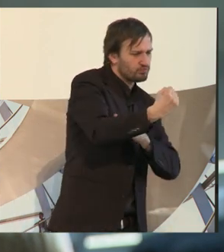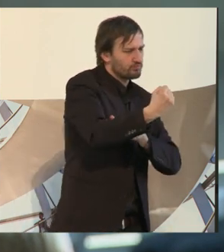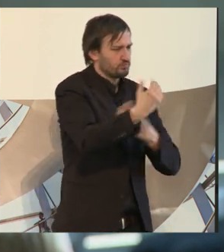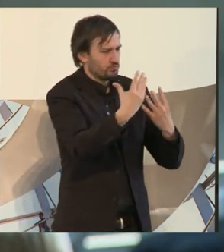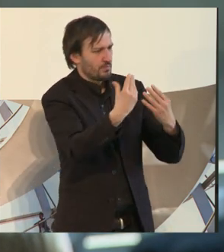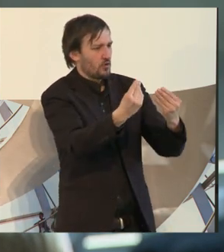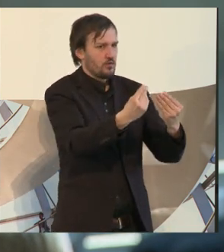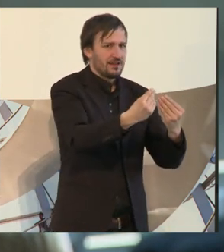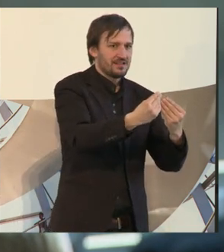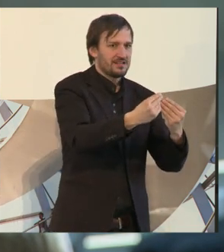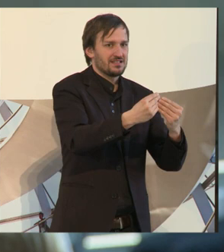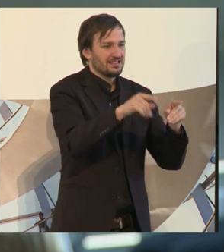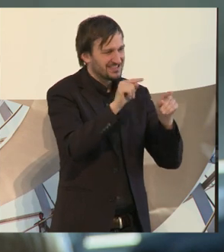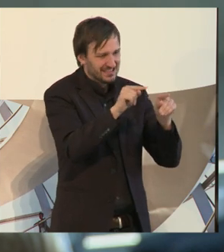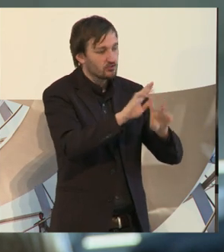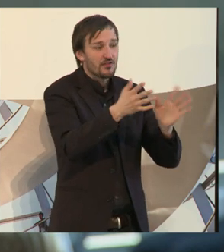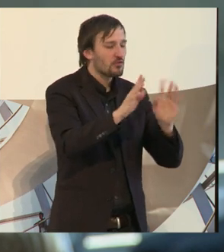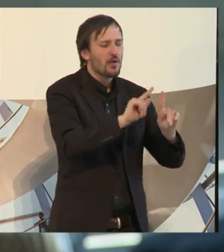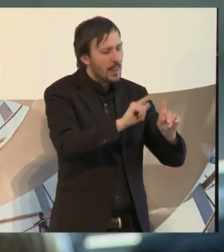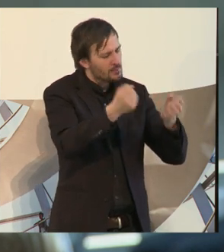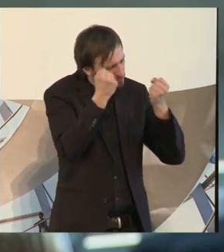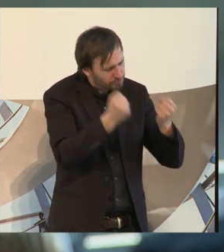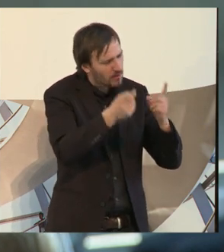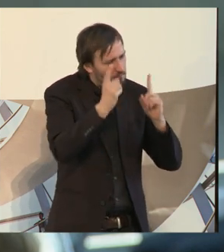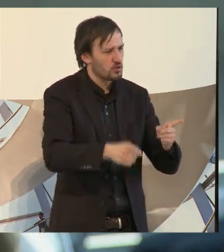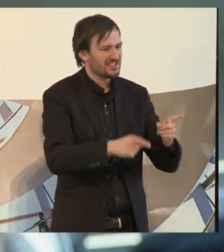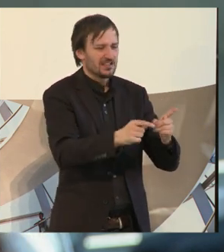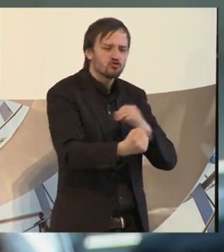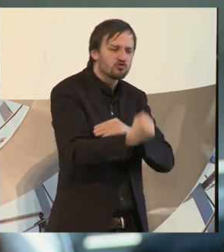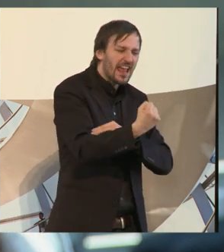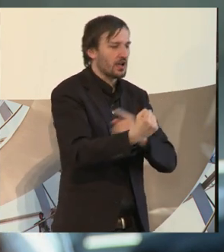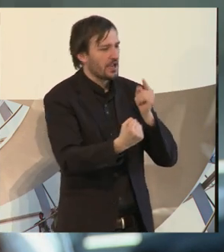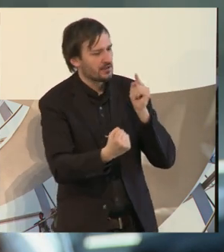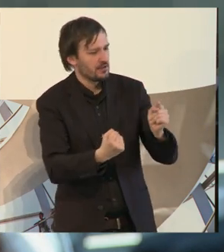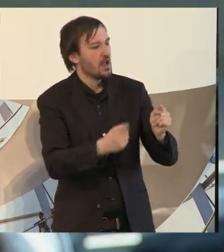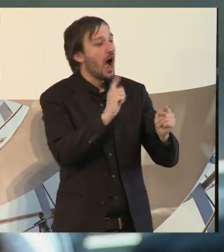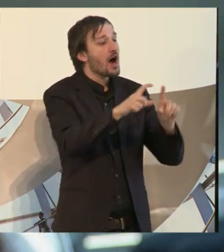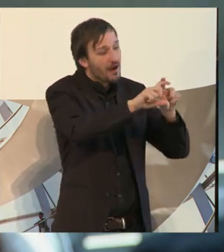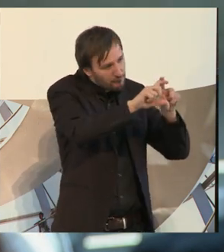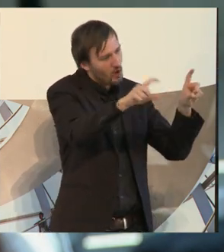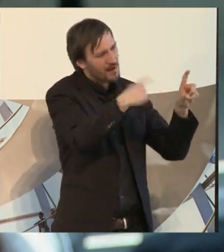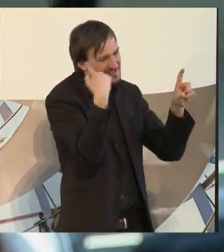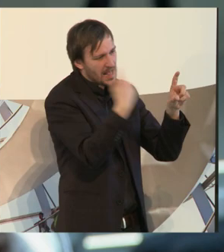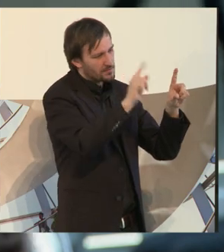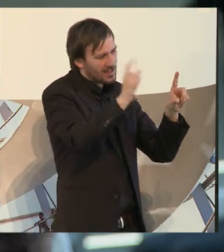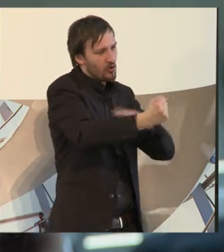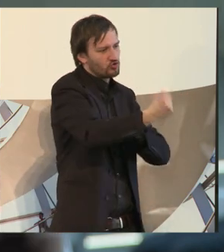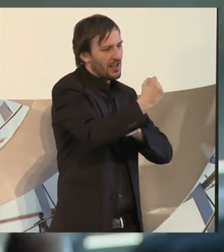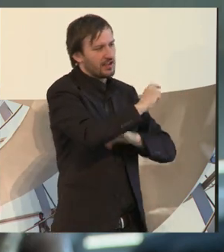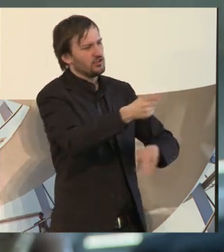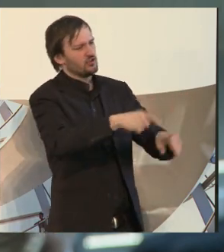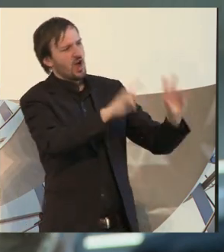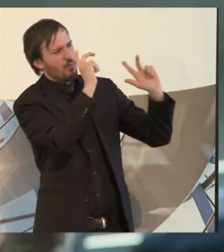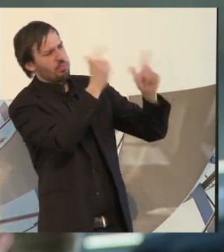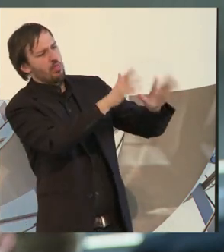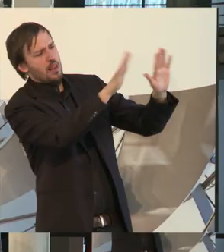nicht eventuell, sondern maßgeblich stärkt, aber auch die Unternehmen an der Stelle stärkt. Also nicht nur im Regen stehen lassen.